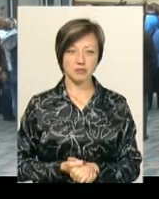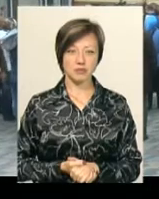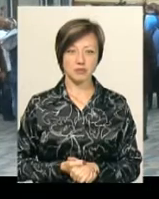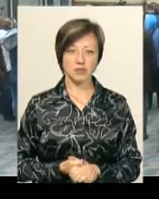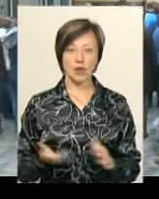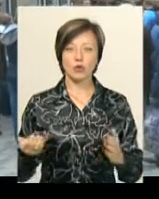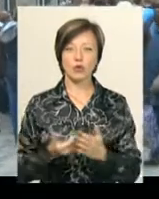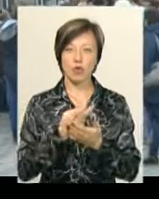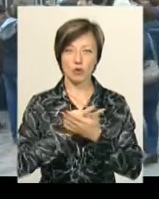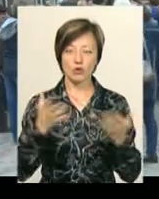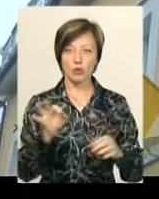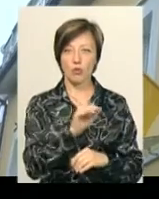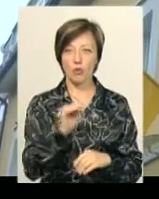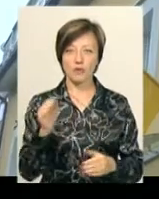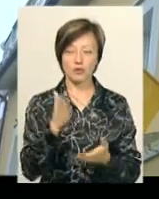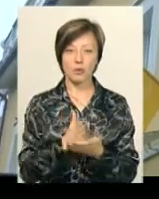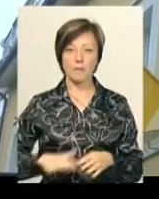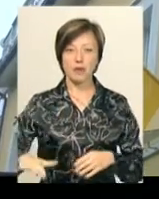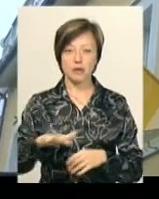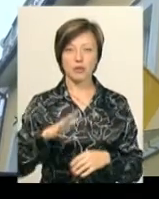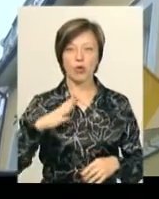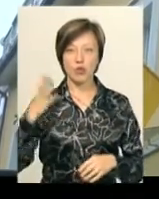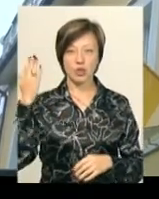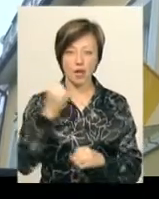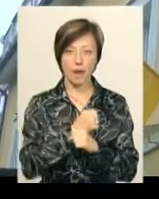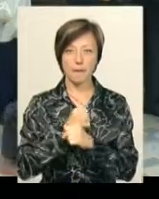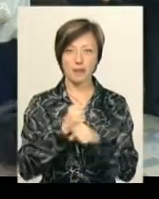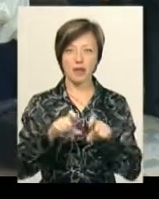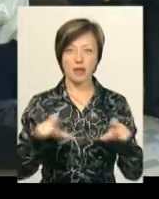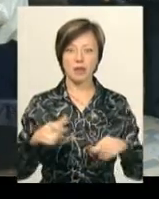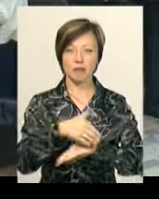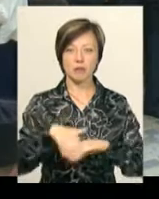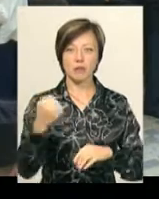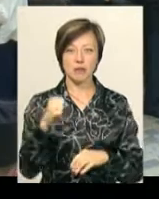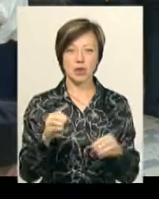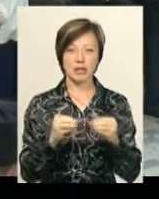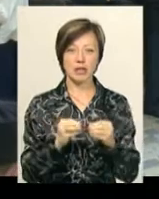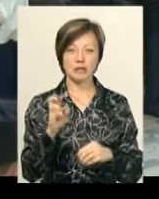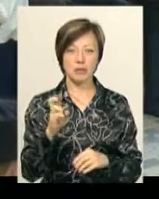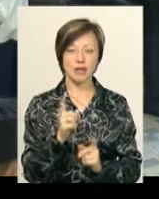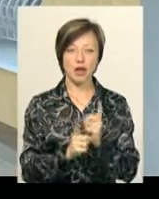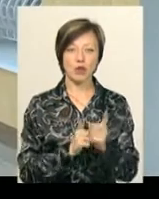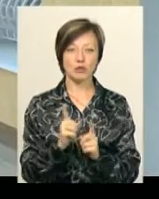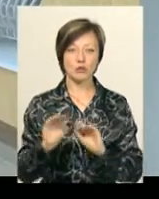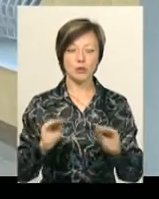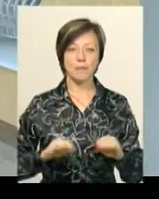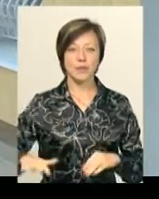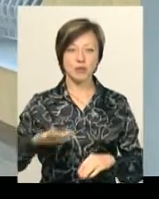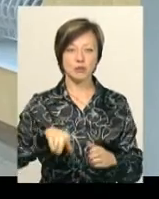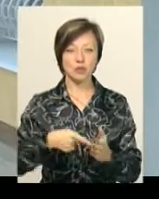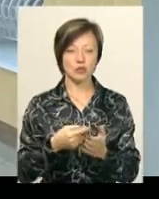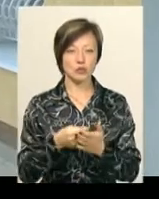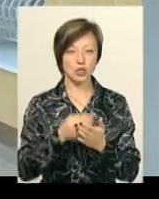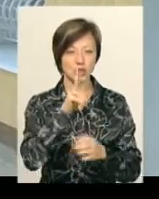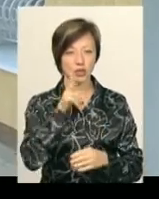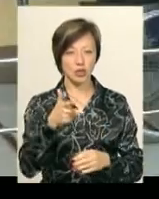Новий прозорий офіс розташувався у приміщенні колишньої аптеки на вулиці Перемоги, 10Б. На реконструкцію приміщення з міського бюджету